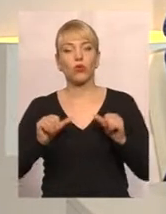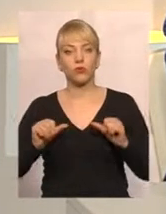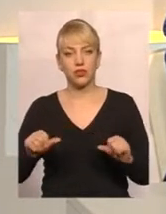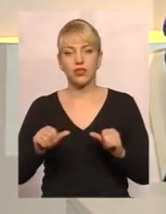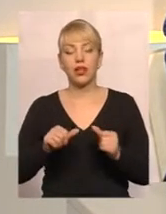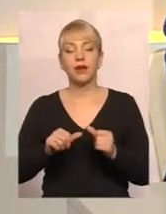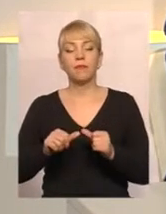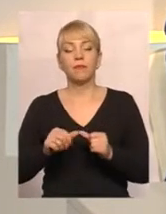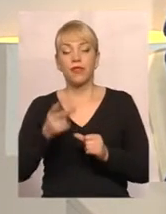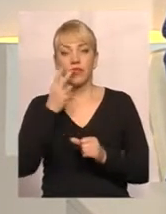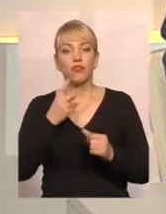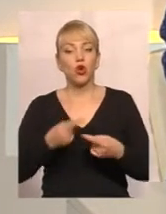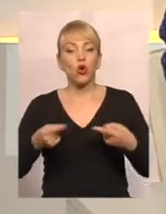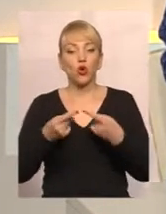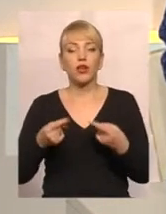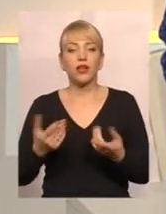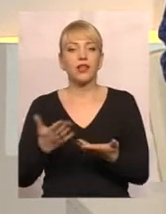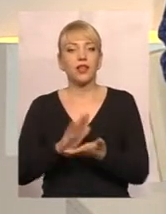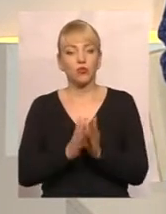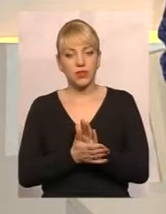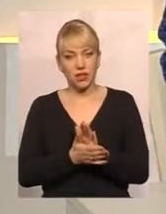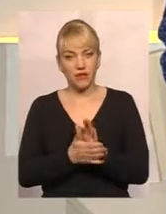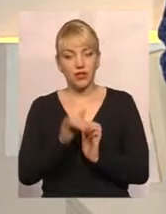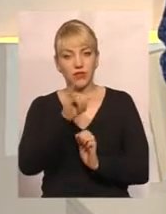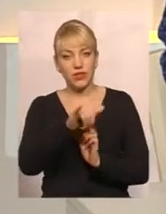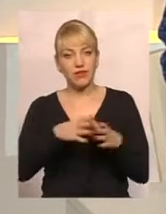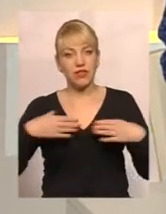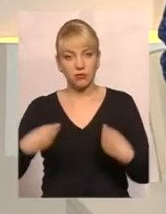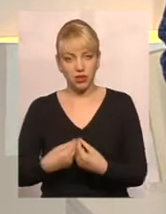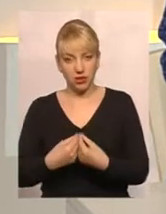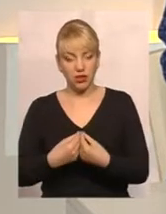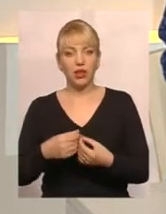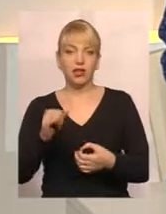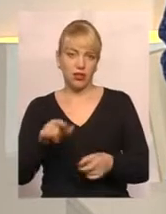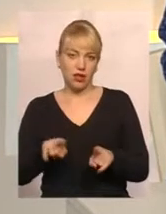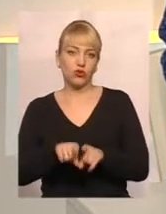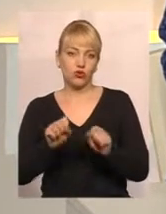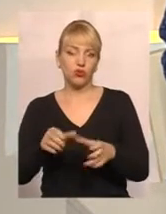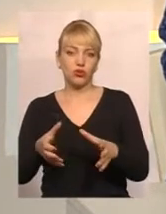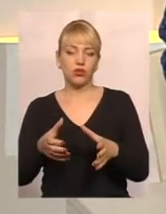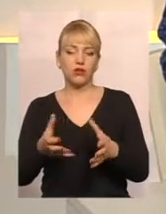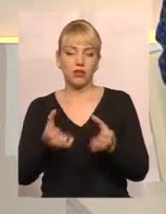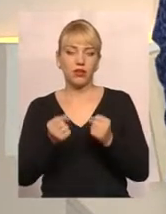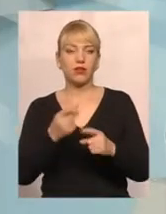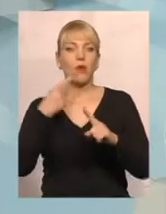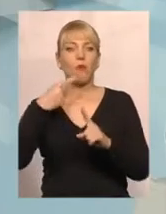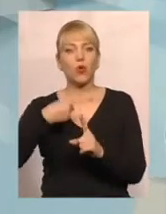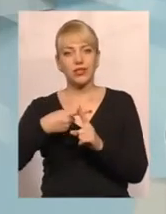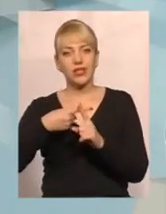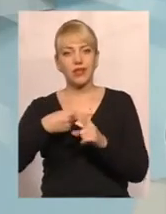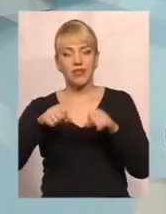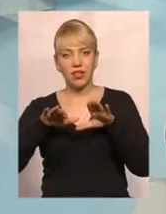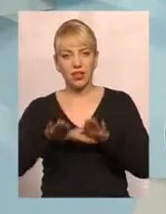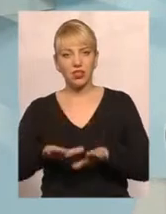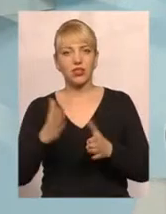виходячи з конкретних обставин, які складаються в тих сім'ях, які здійснили такі покупки, також можуть прийняти позитивне рішення. Тобто, до прикладу,